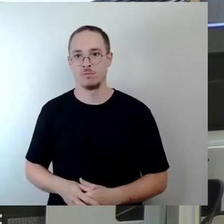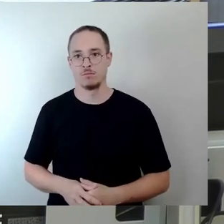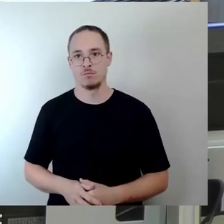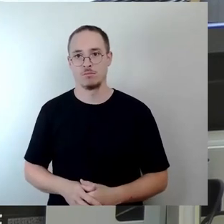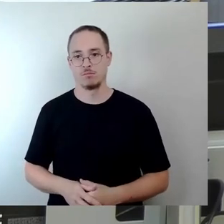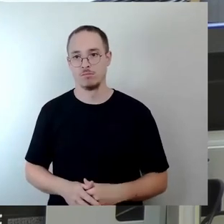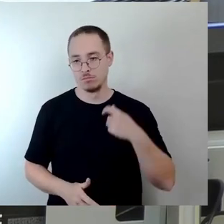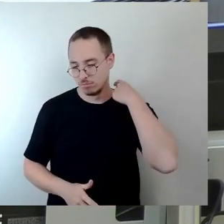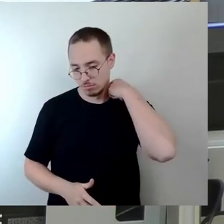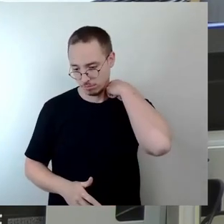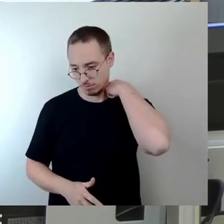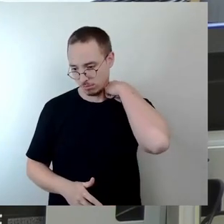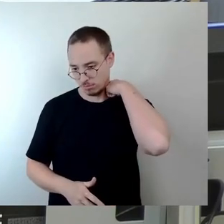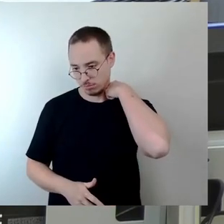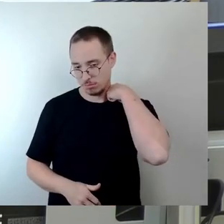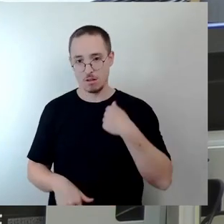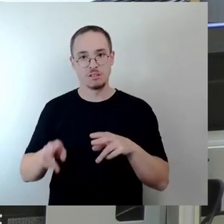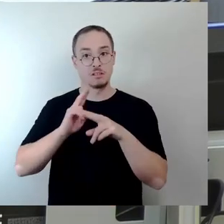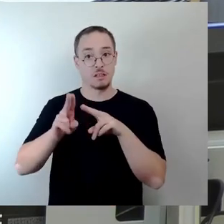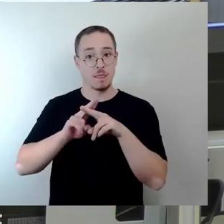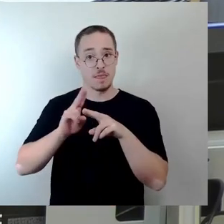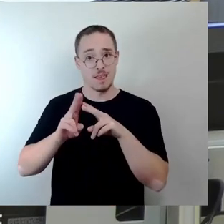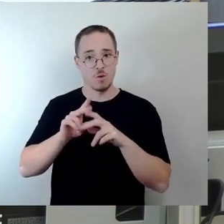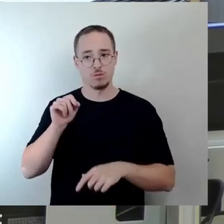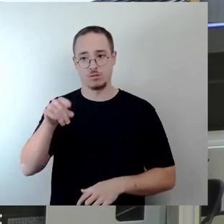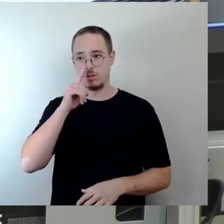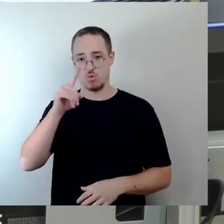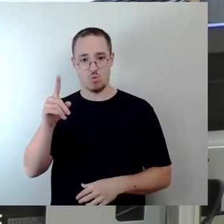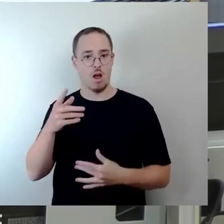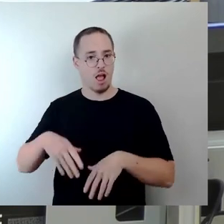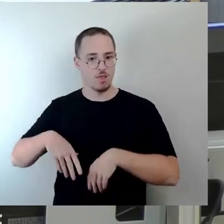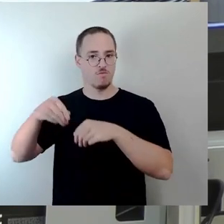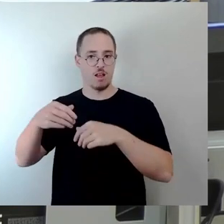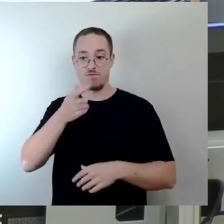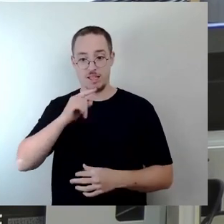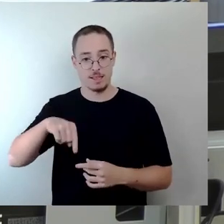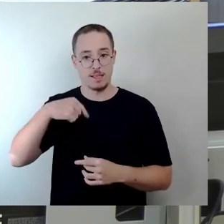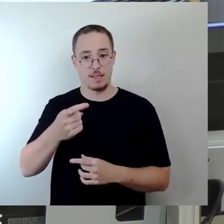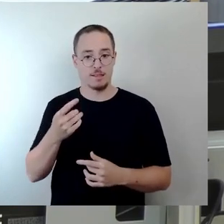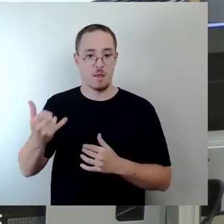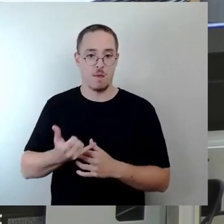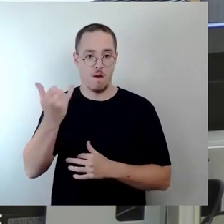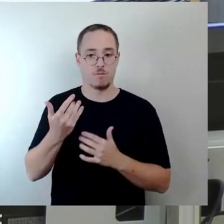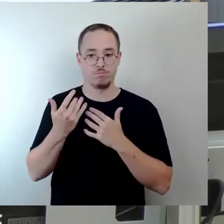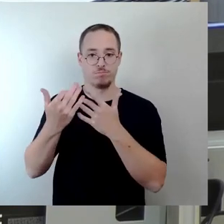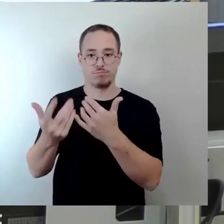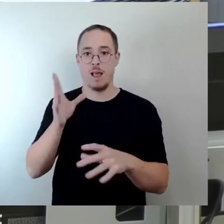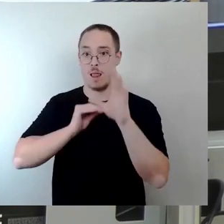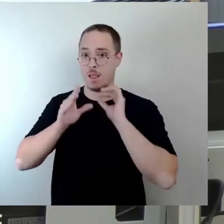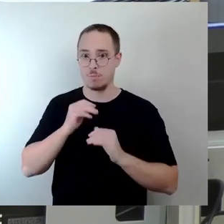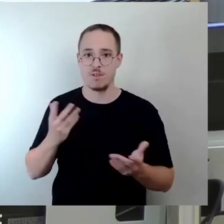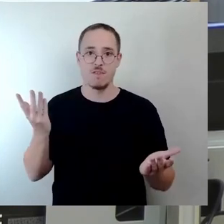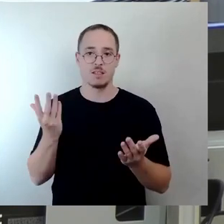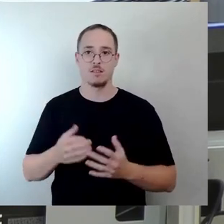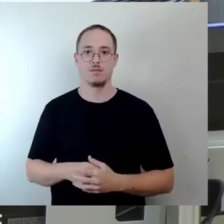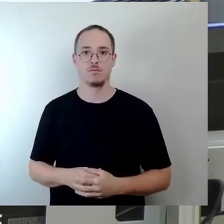was wir in den nächsten Jahren in Dresden erleben könnten. Die Ursache für das Ganze liegt nicht bei